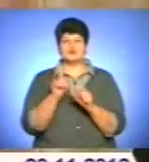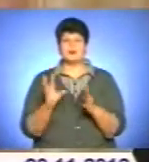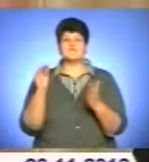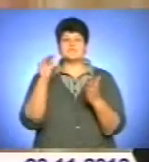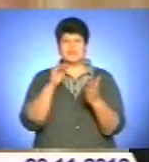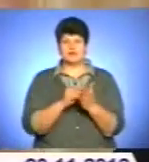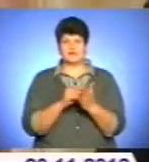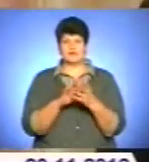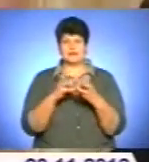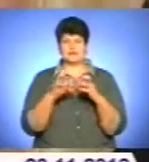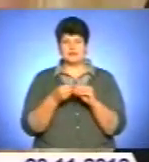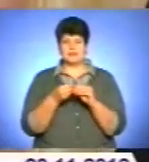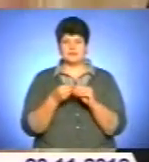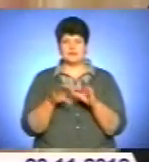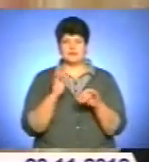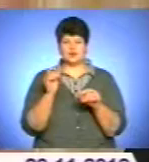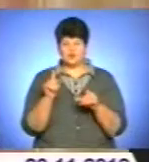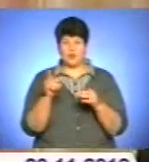результати виборів. Що голосували,